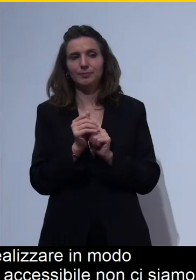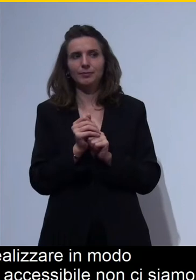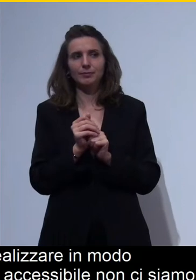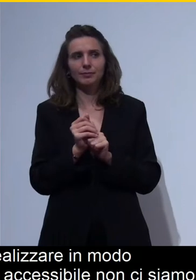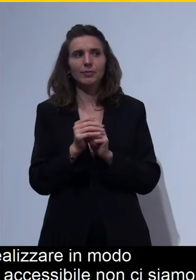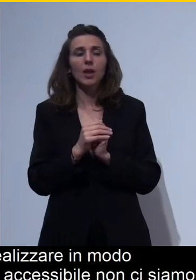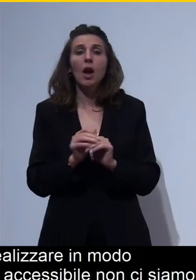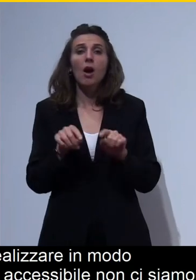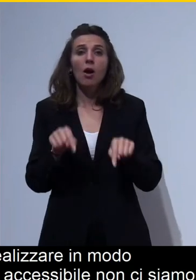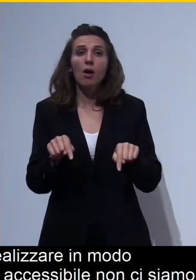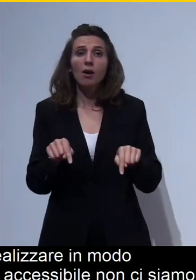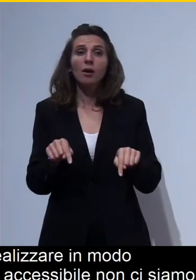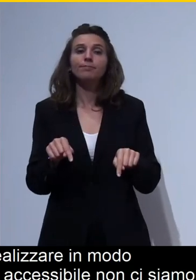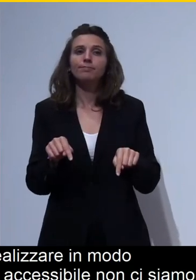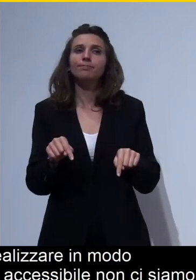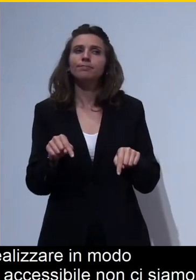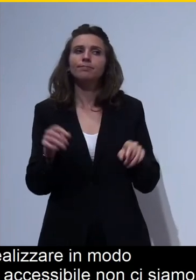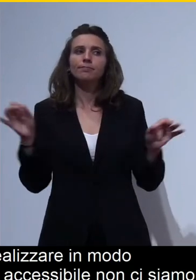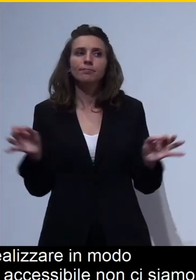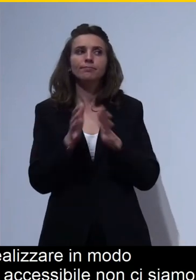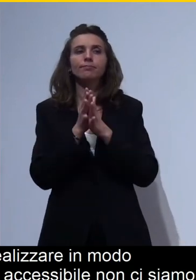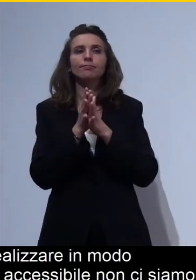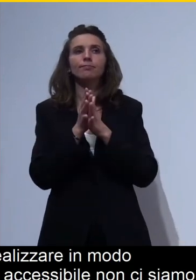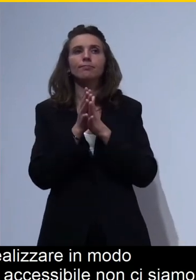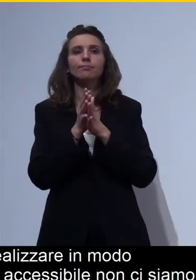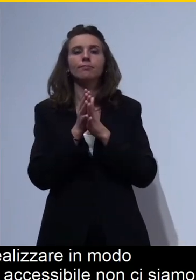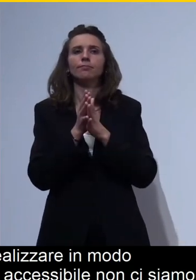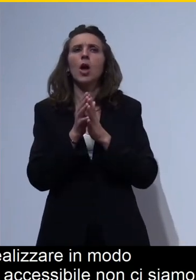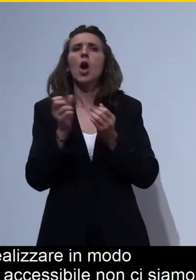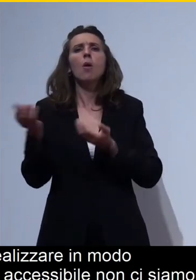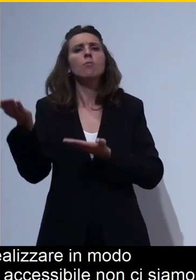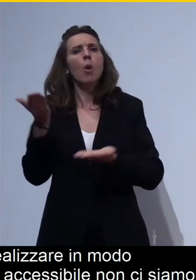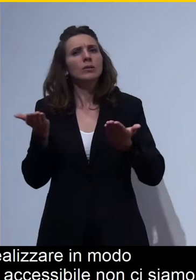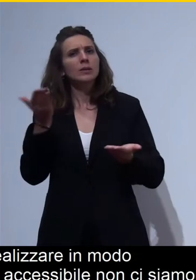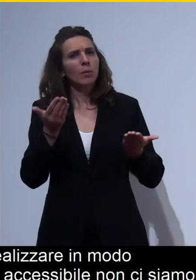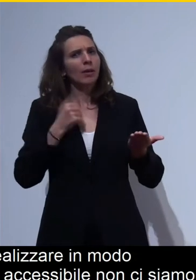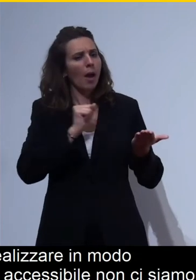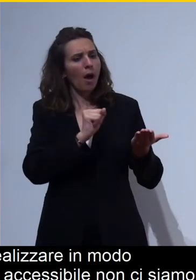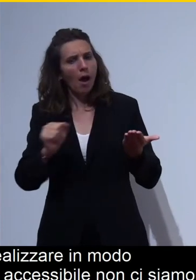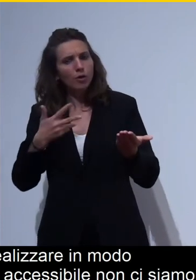analizzare diverse possibilità. Abbiamo